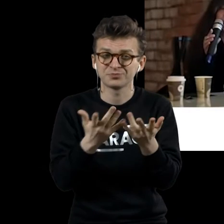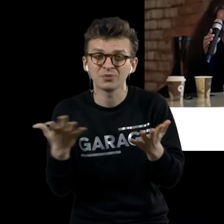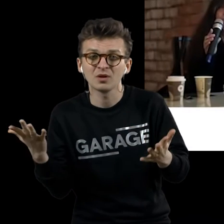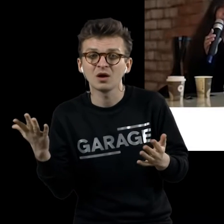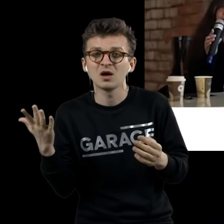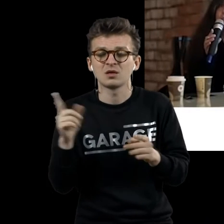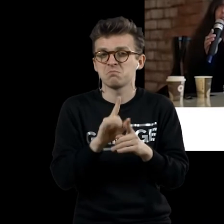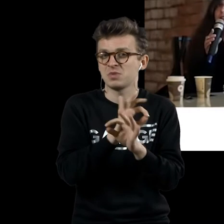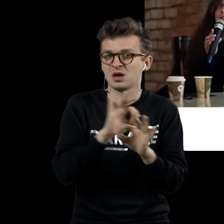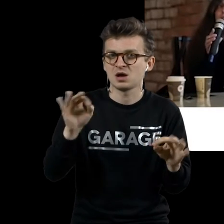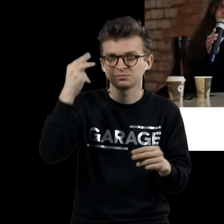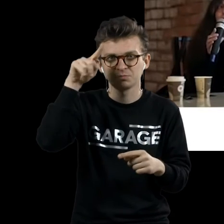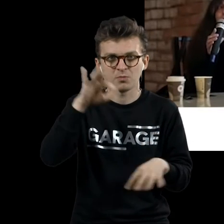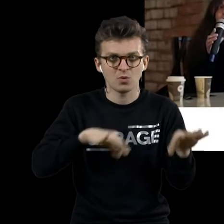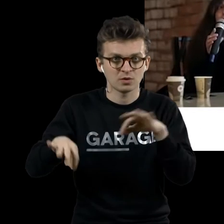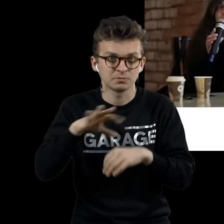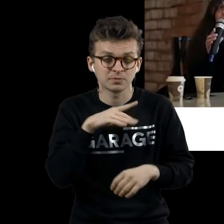прекрасный проект,